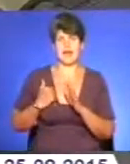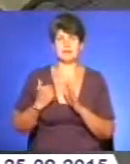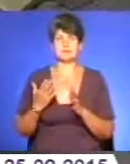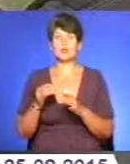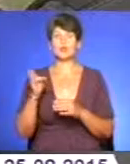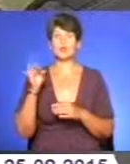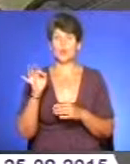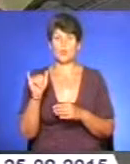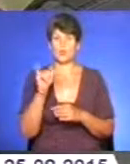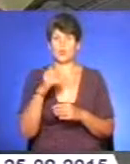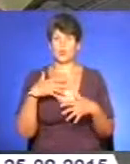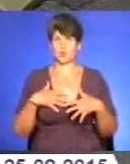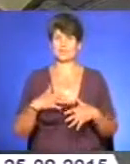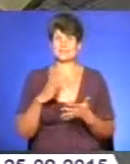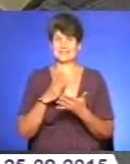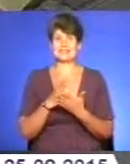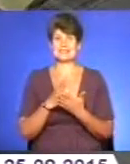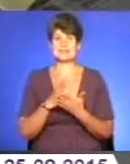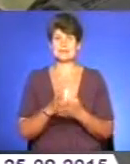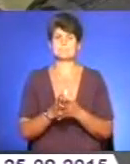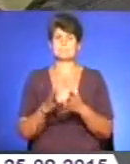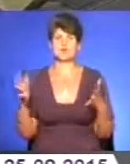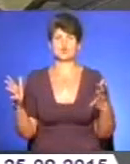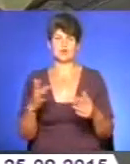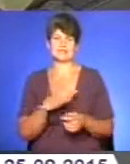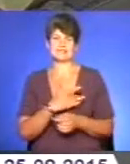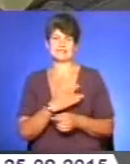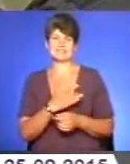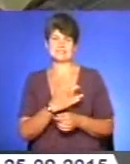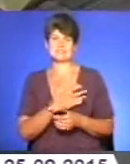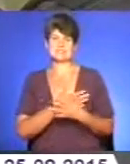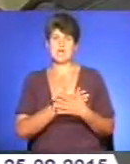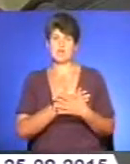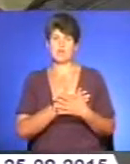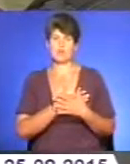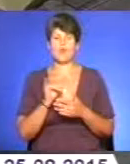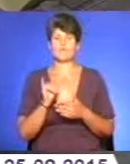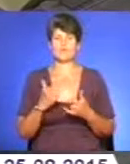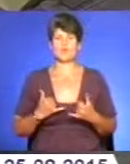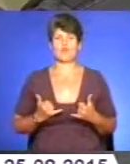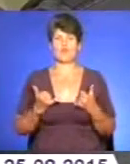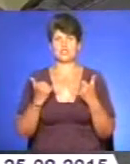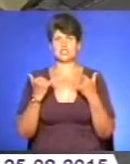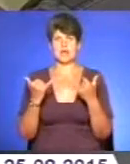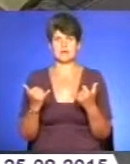Грузії є велике серце, любов і уваження